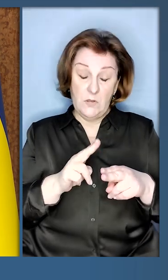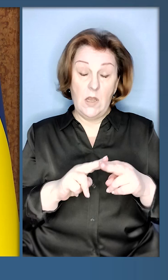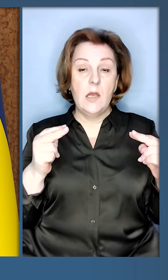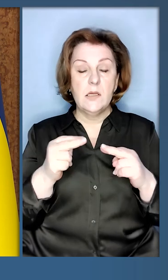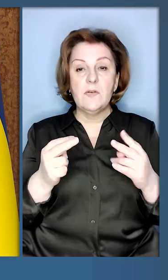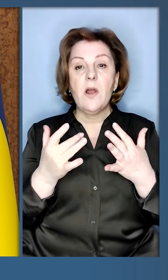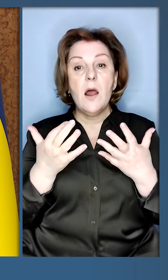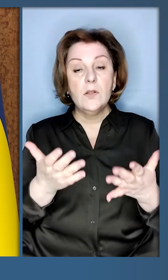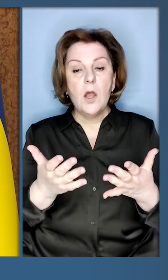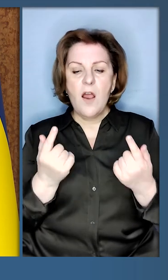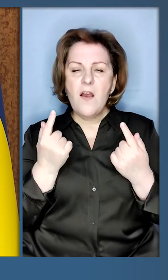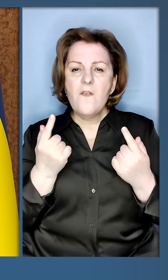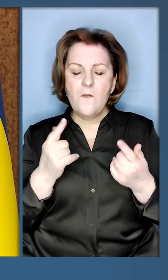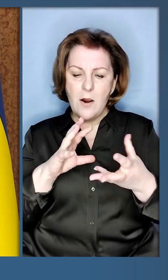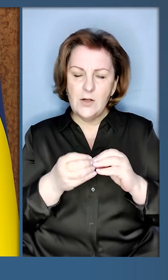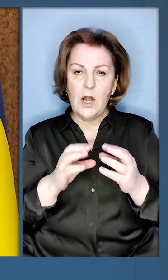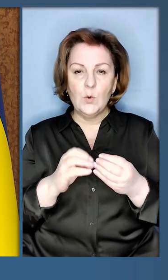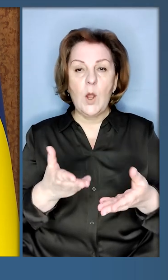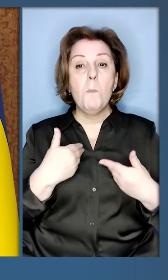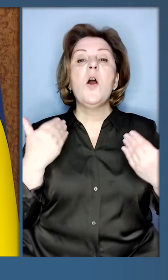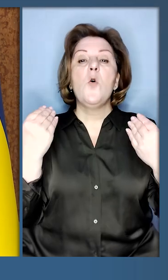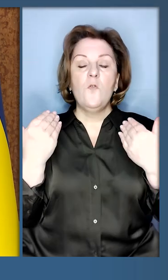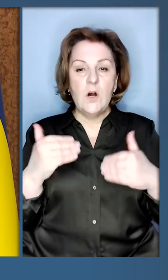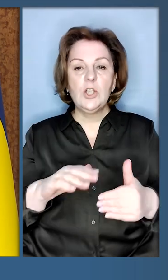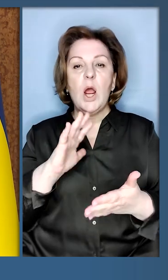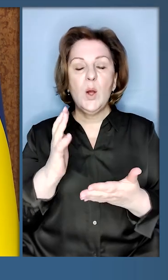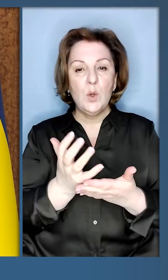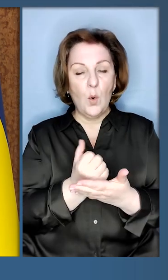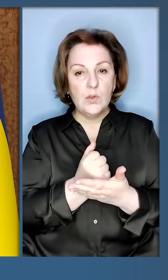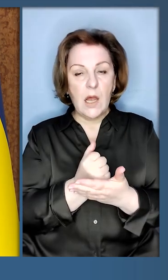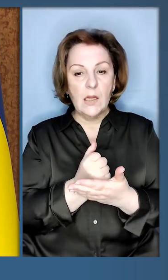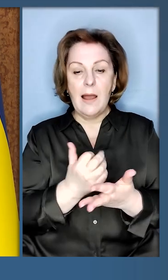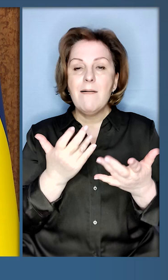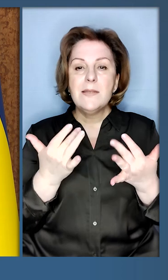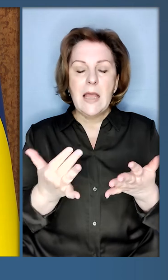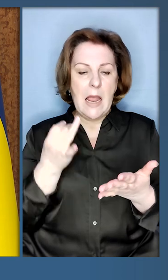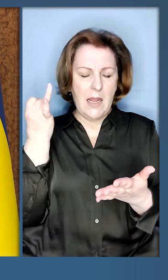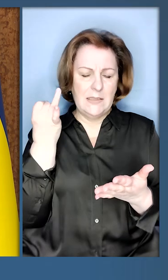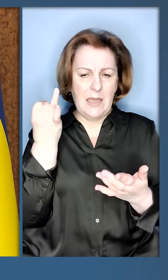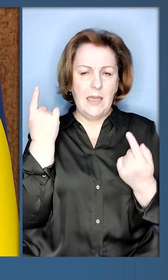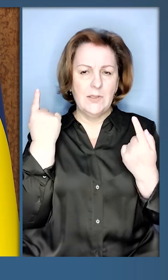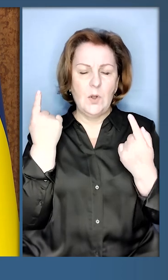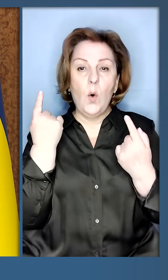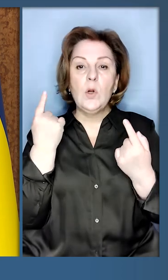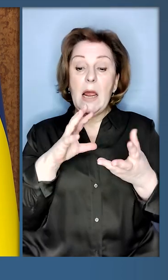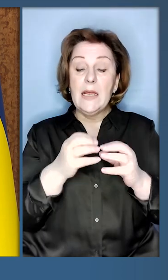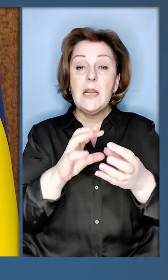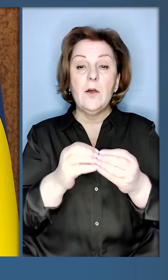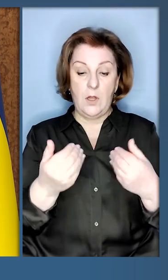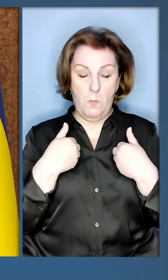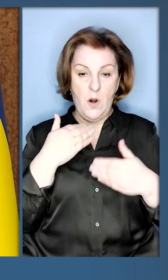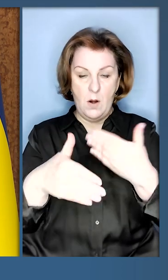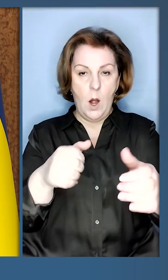великих результатів ми вже досягли і наскільки історичних результатів ми можемо